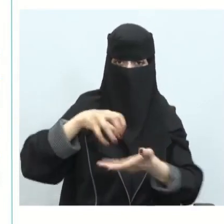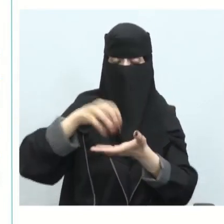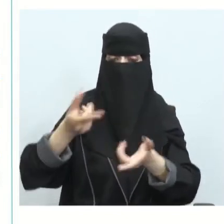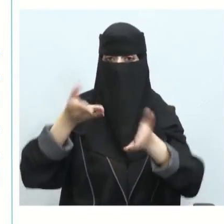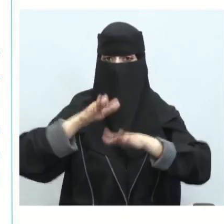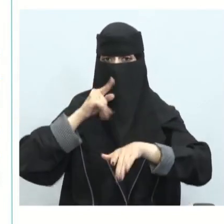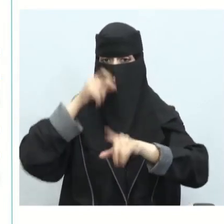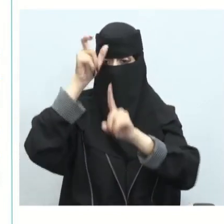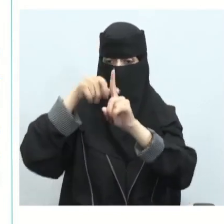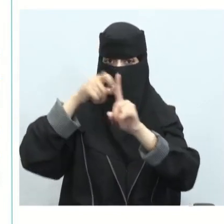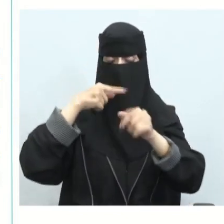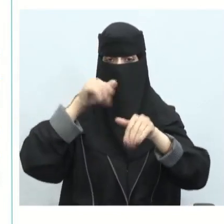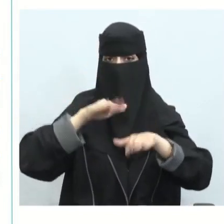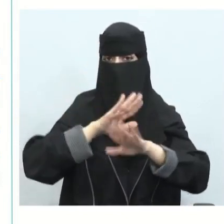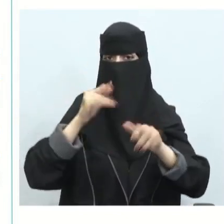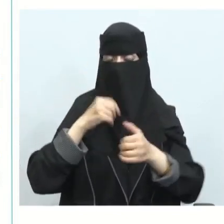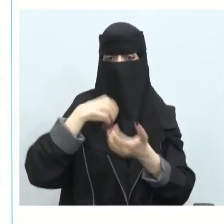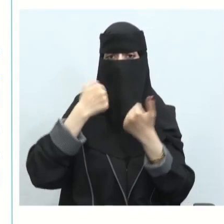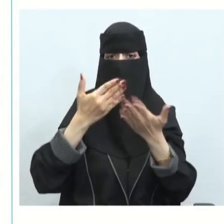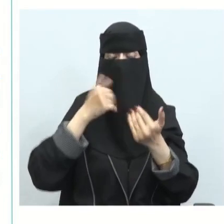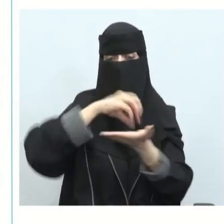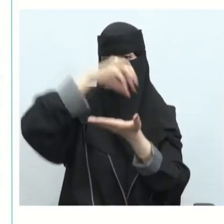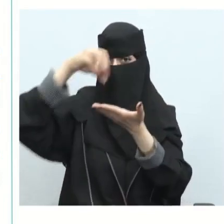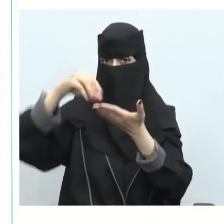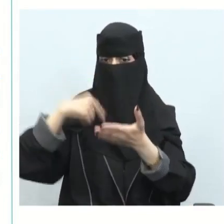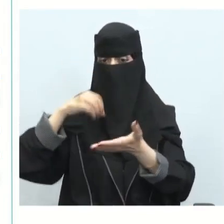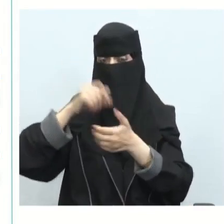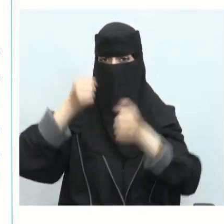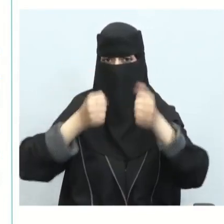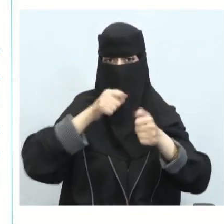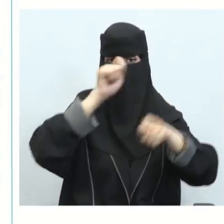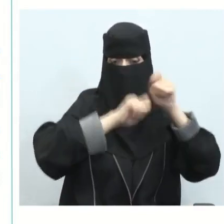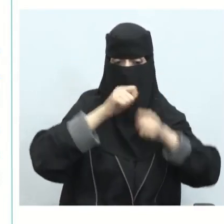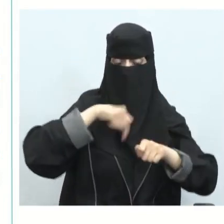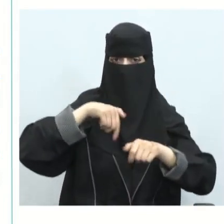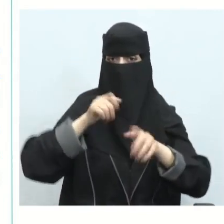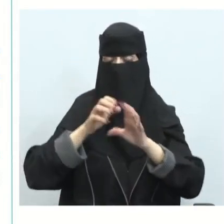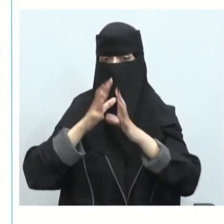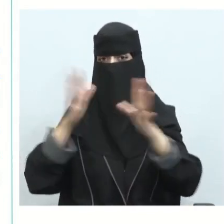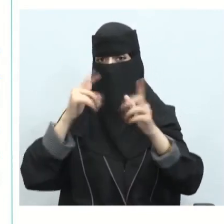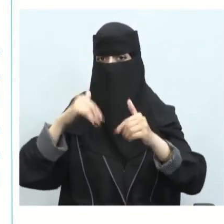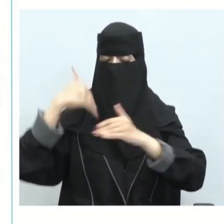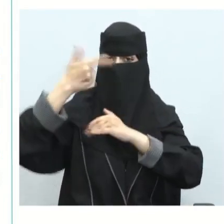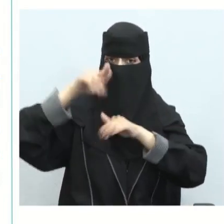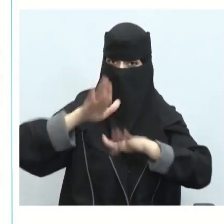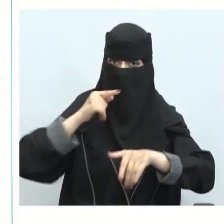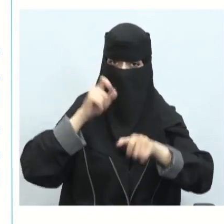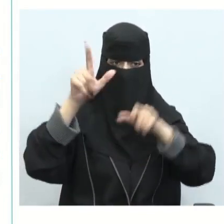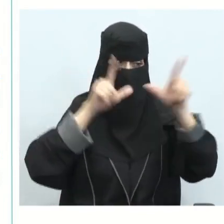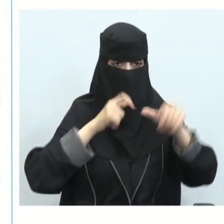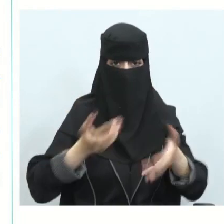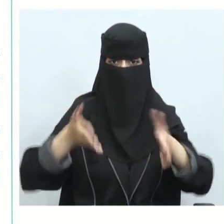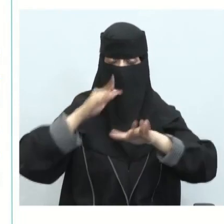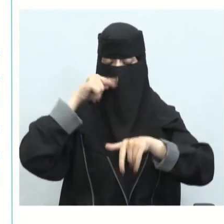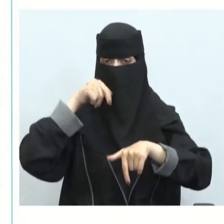حينما لا يكون لك وسائل نقل إذن الحجاج سيتخدمون السيارات الباصات بشكل كبير وبالتالي سيكون بيعثات أكبر